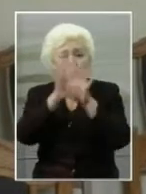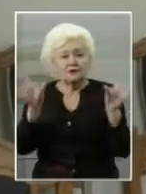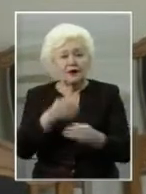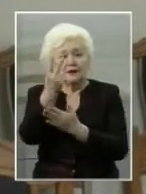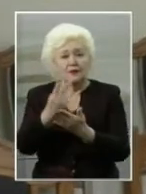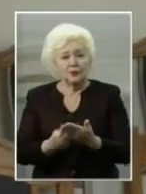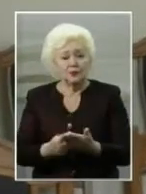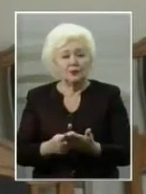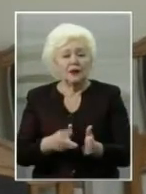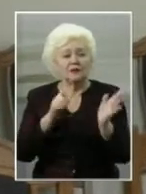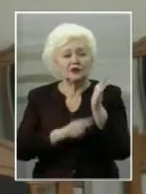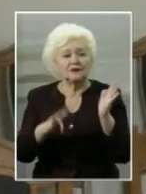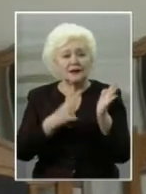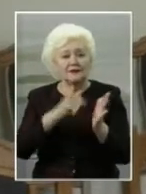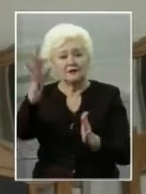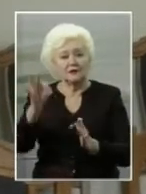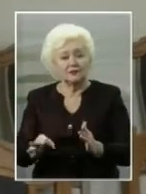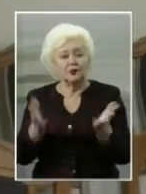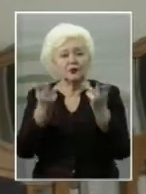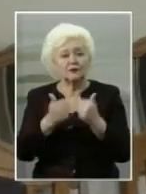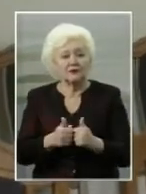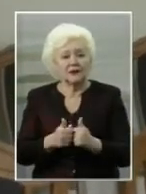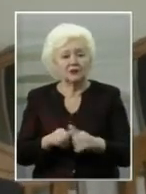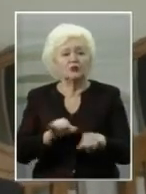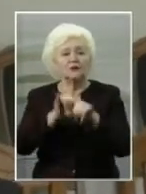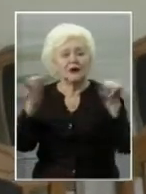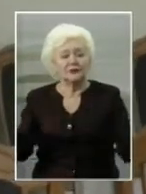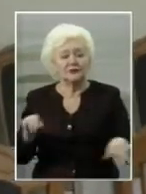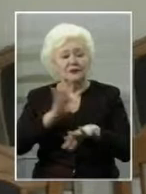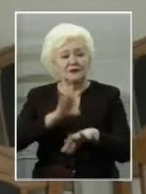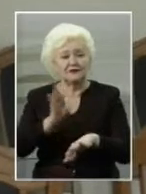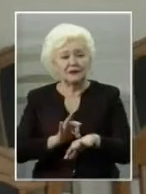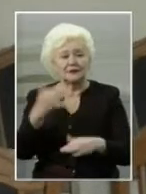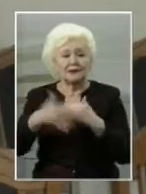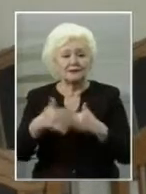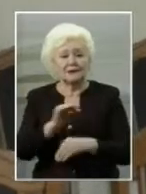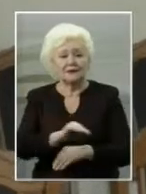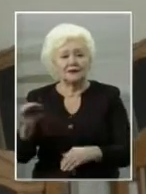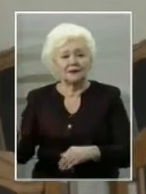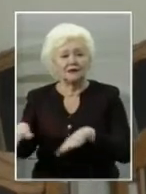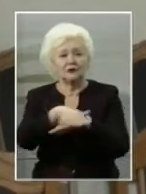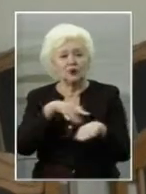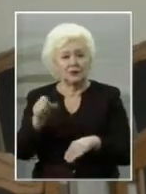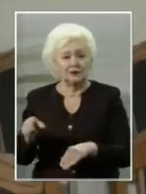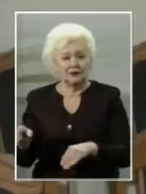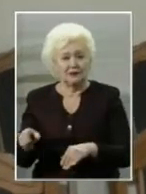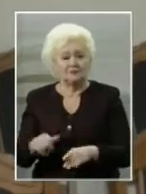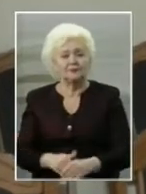показникам на 69 відсотків за рахунок підвищення захворюваності серед дитячого населення.